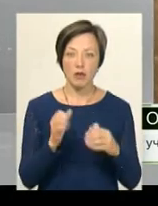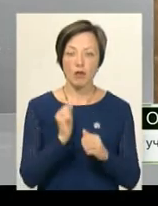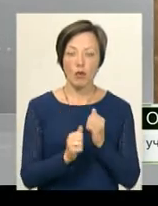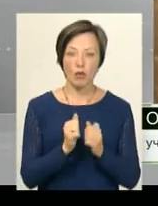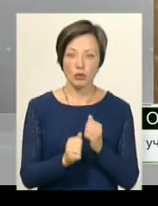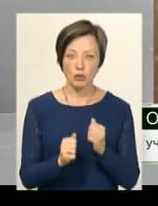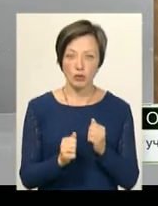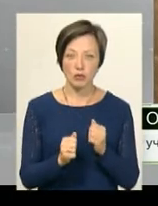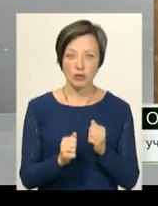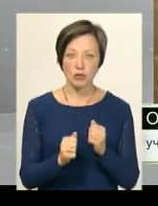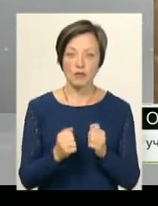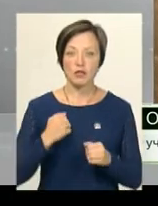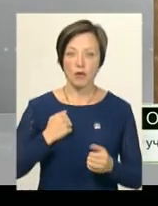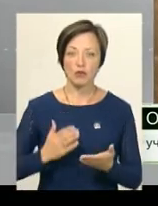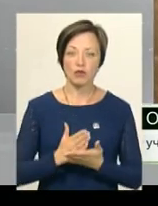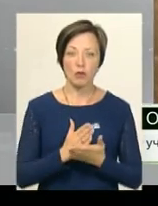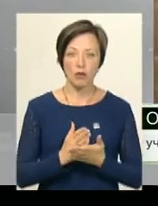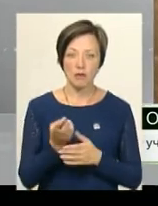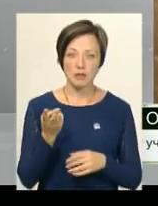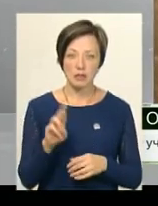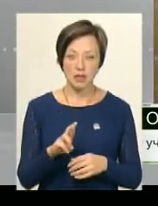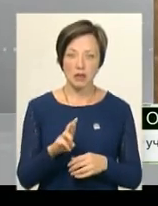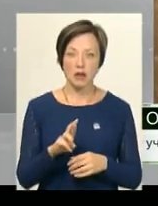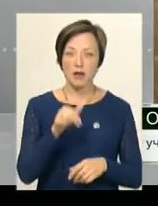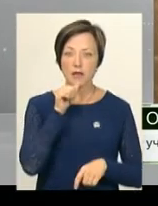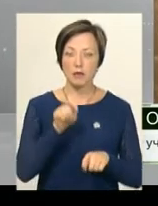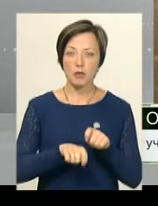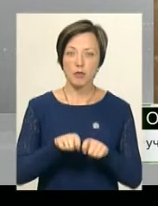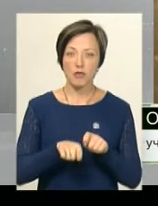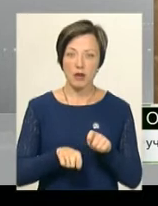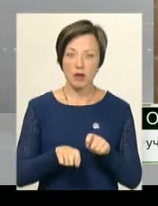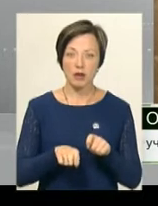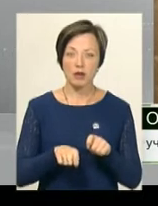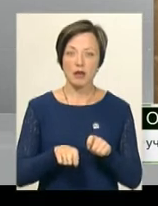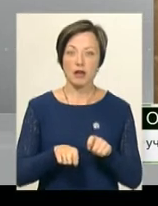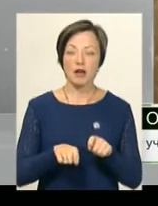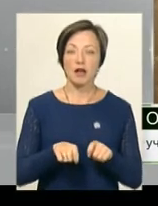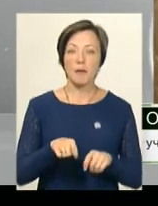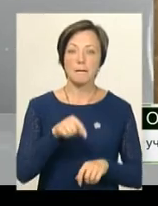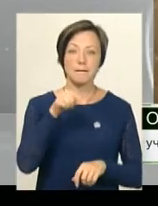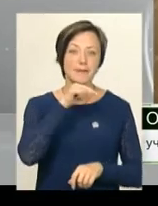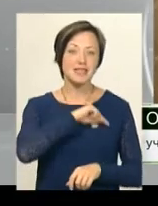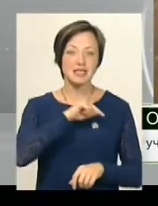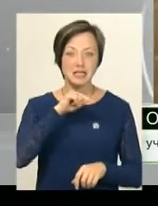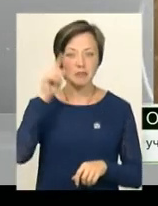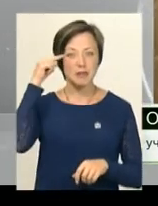кожного військовослужбовця для випробування психіки, травмопсихіки, потрібна